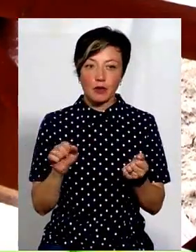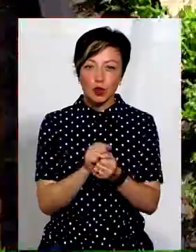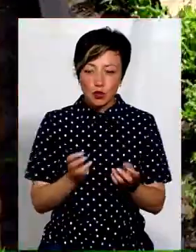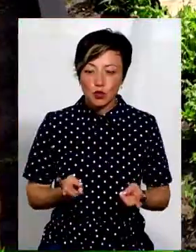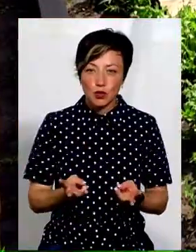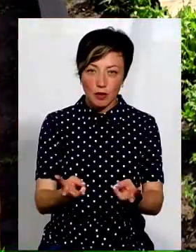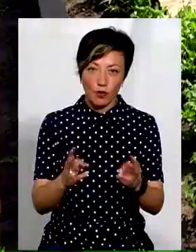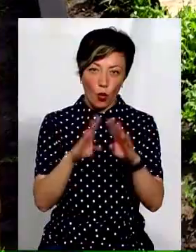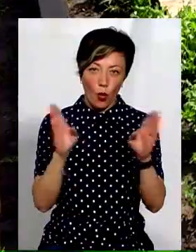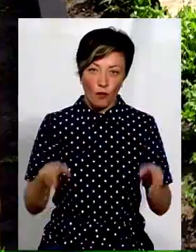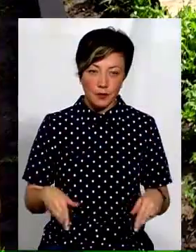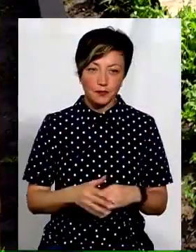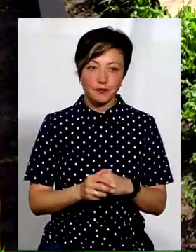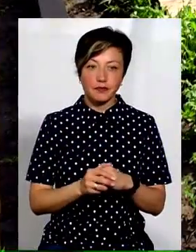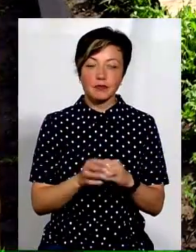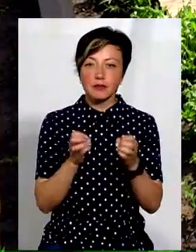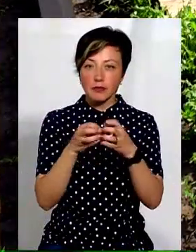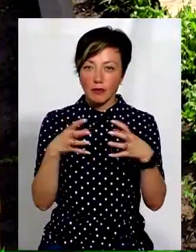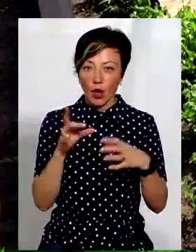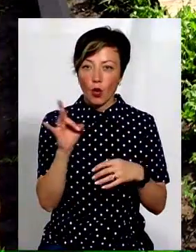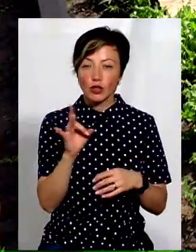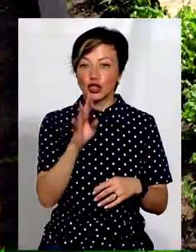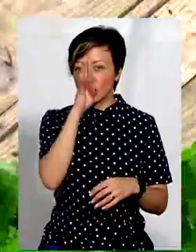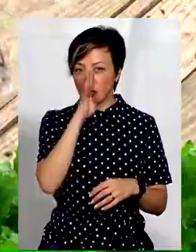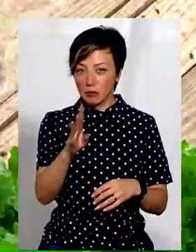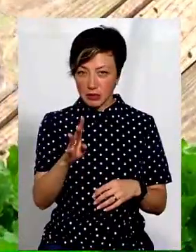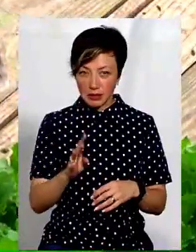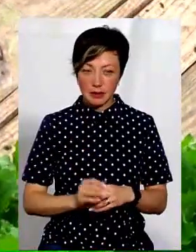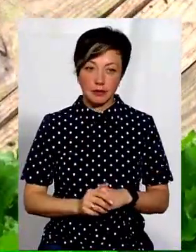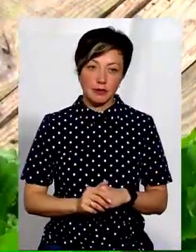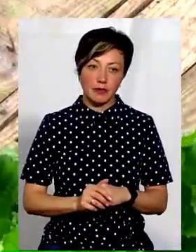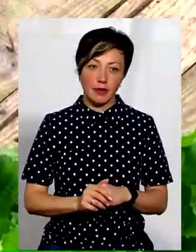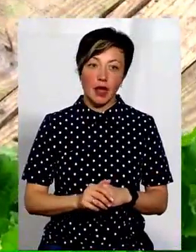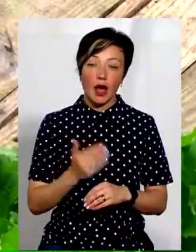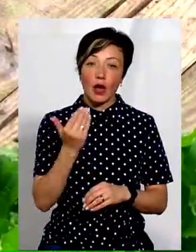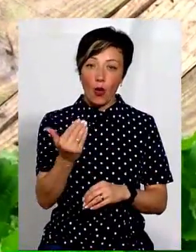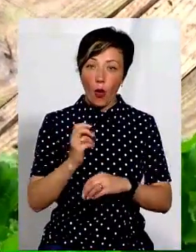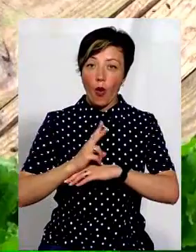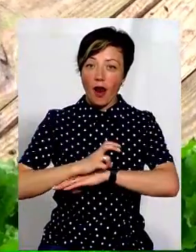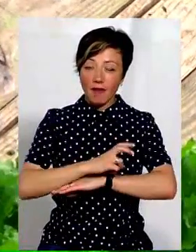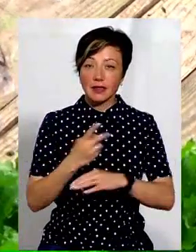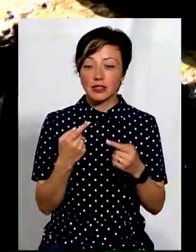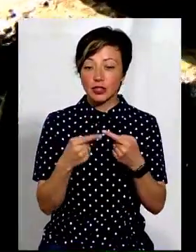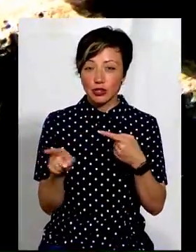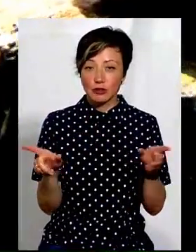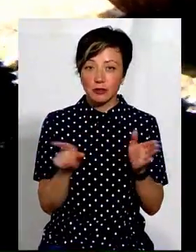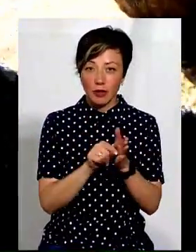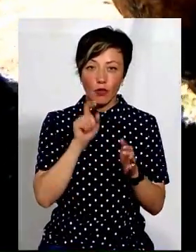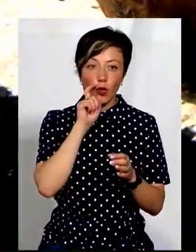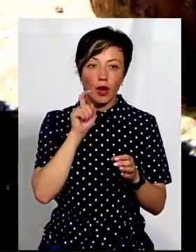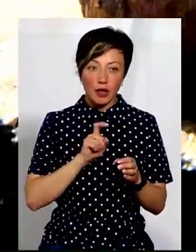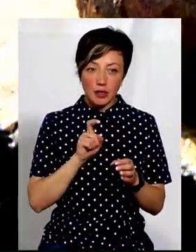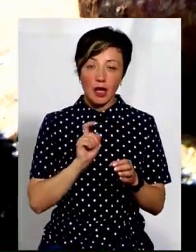духовці. Равлики виростають до потрібних розмірів за 4 місяці, додає Сергій Ланчук. Його равлики разом з іншими вирощеними в Україні